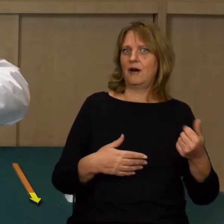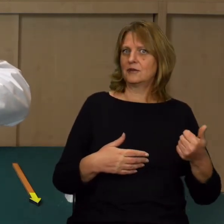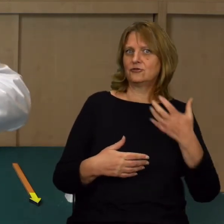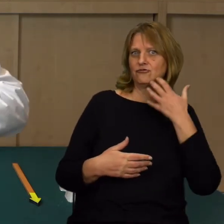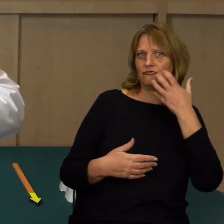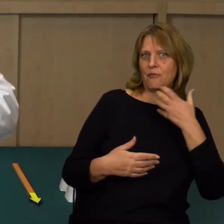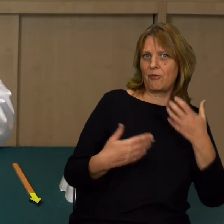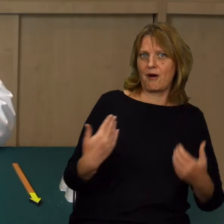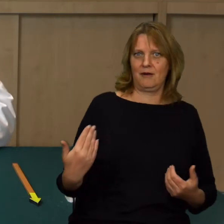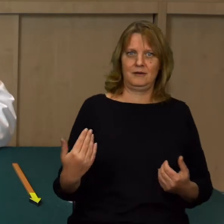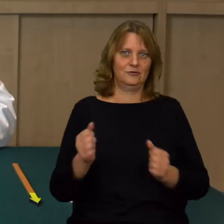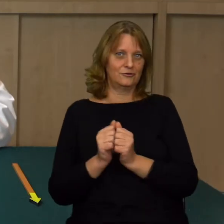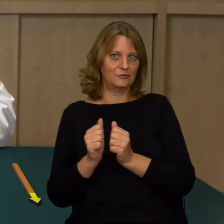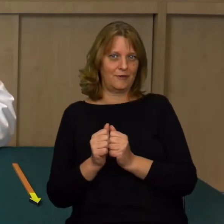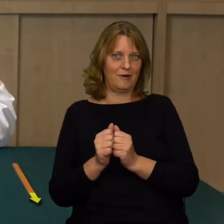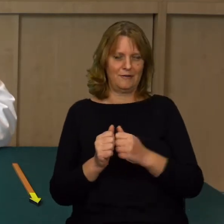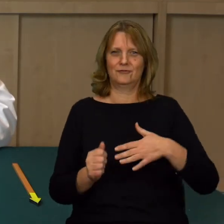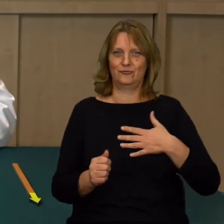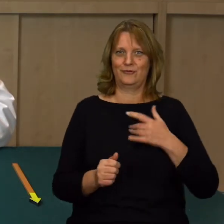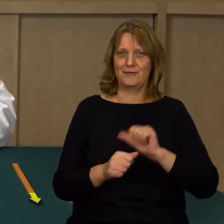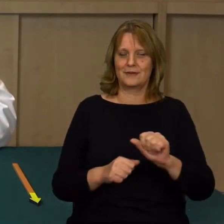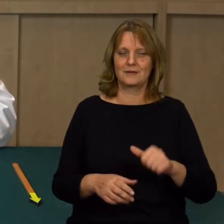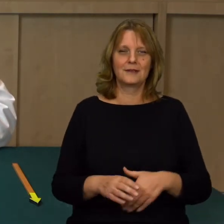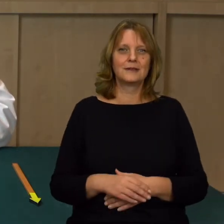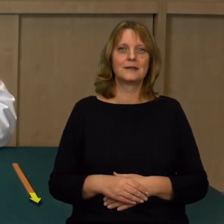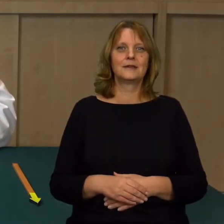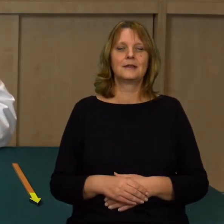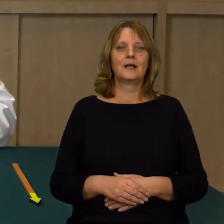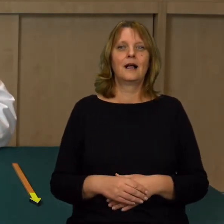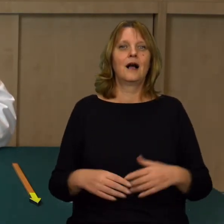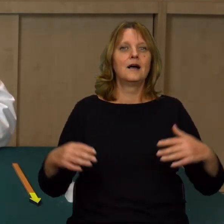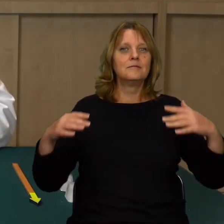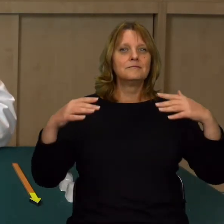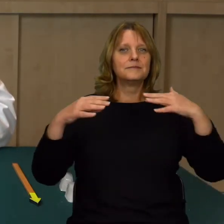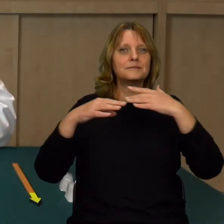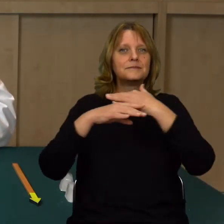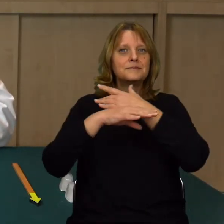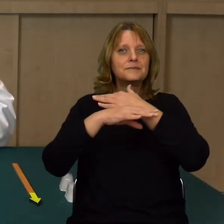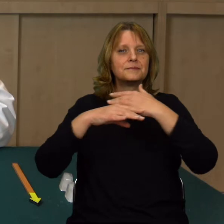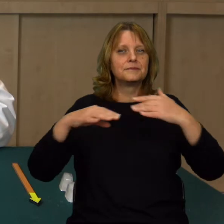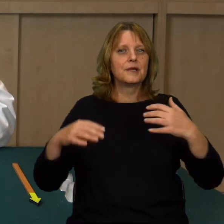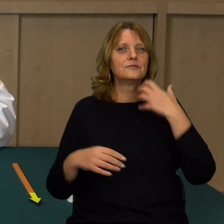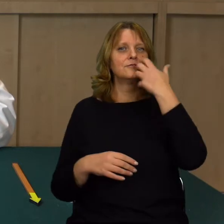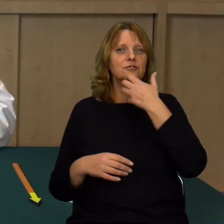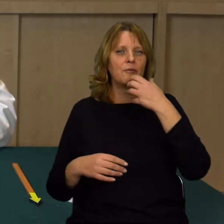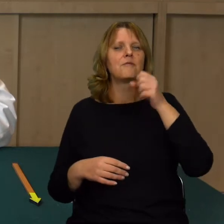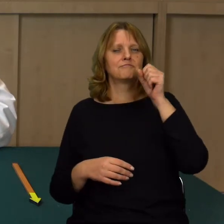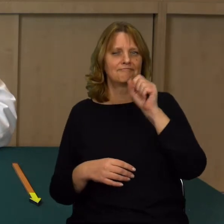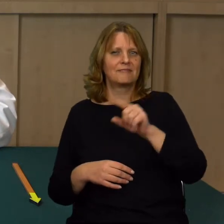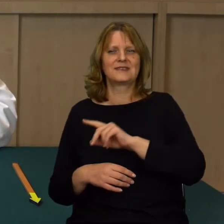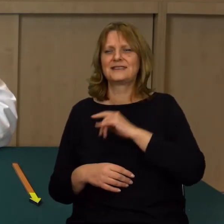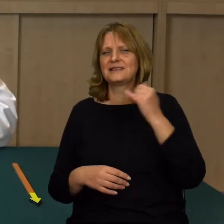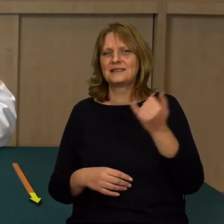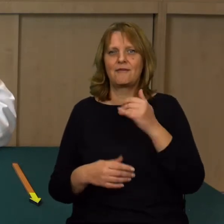cieplejsza, a druga zimniejsza. Moi drodzy, przewodnictwo cieplne będzie występowało w każdej chwili